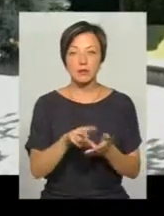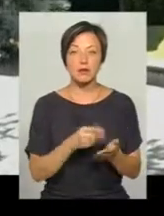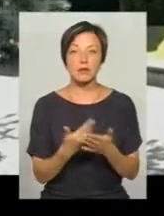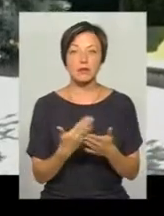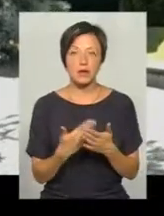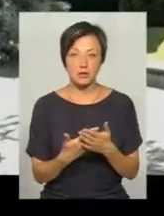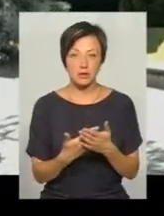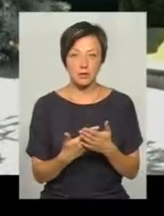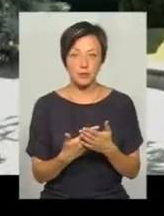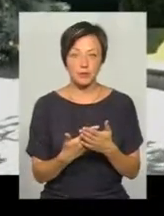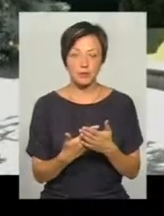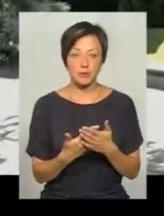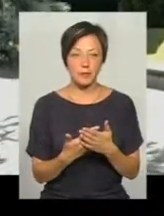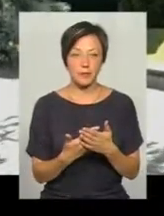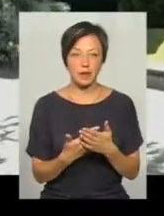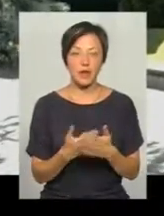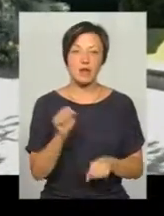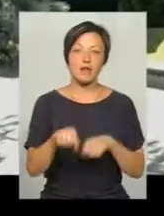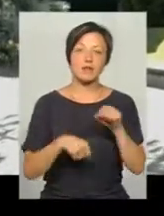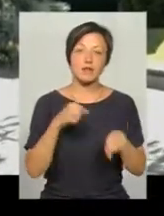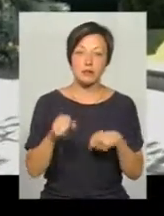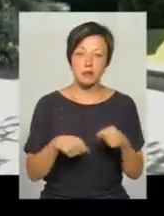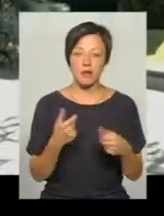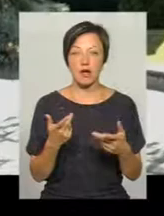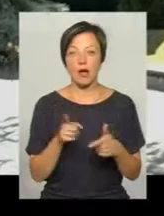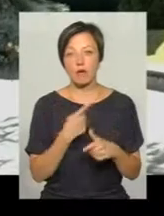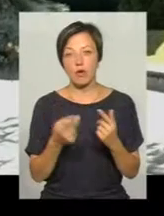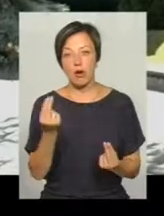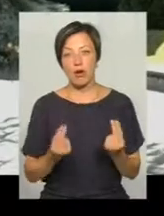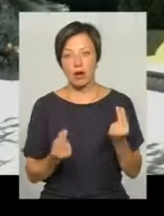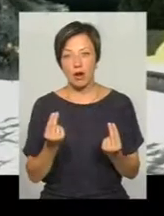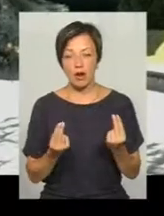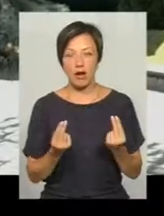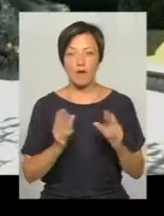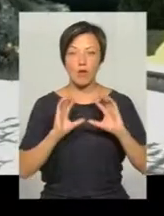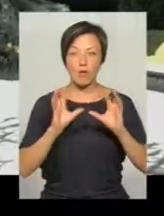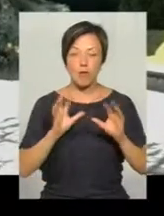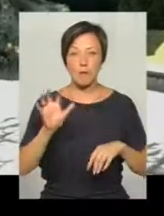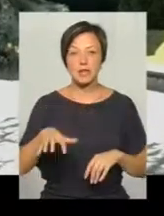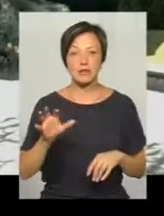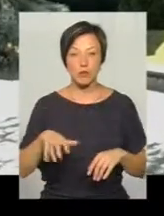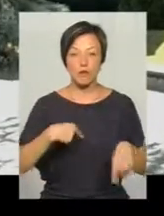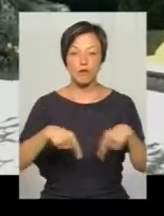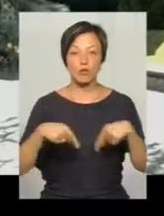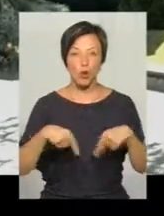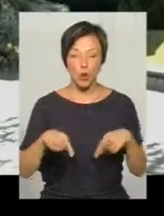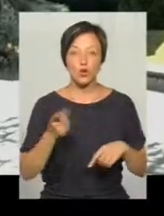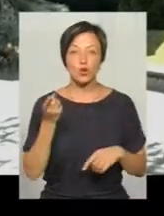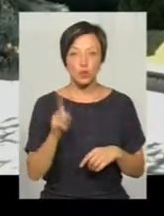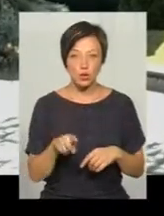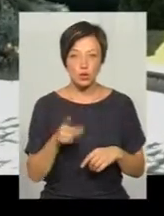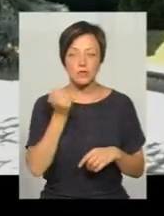прикладу, їзда на велосипедах, або гра у волейбол, баскетбол, футбол. Тому